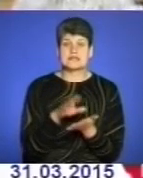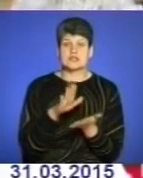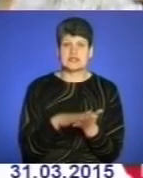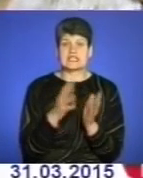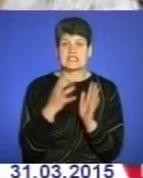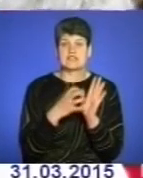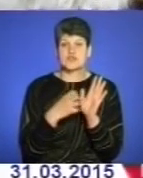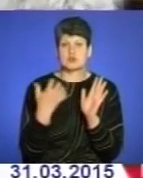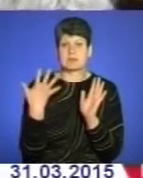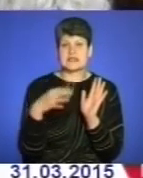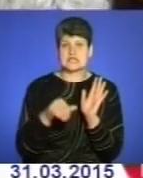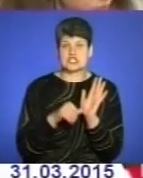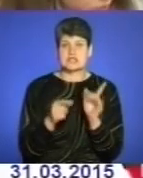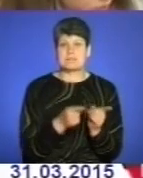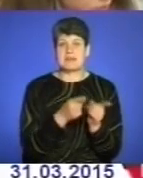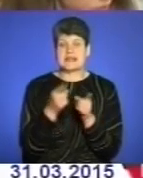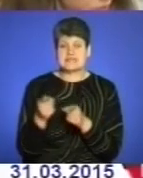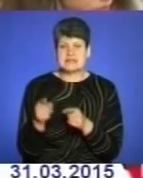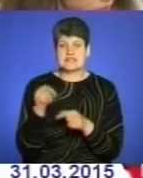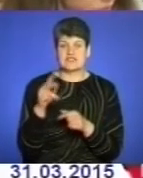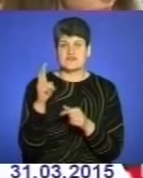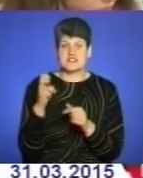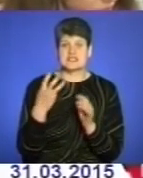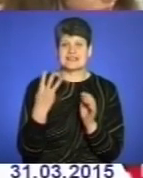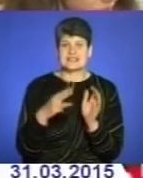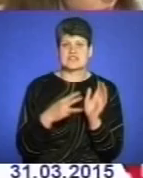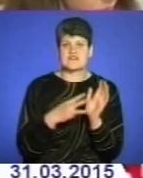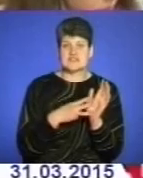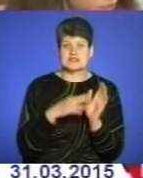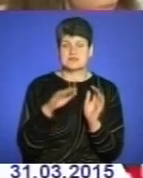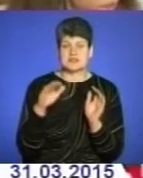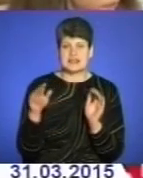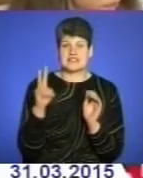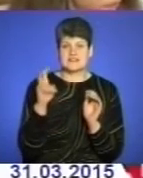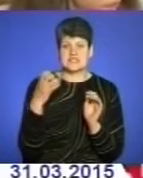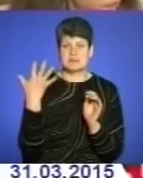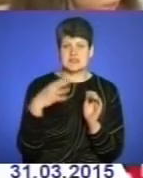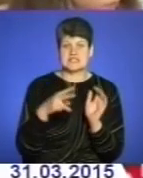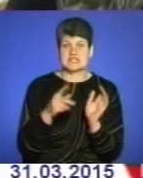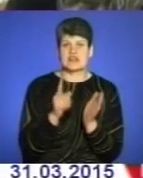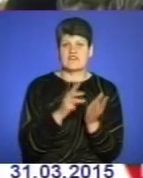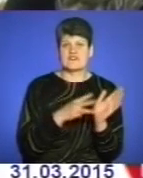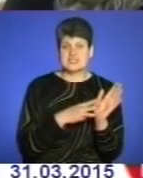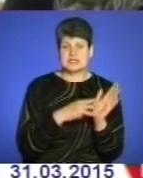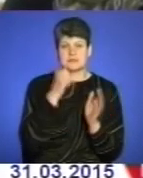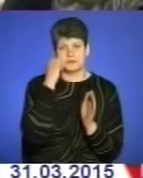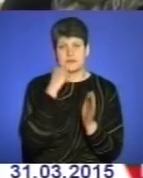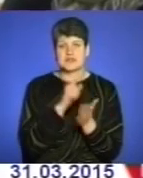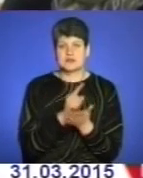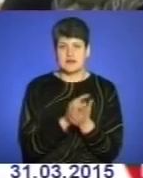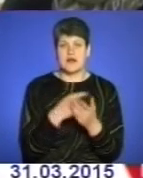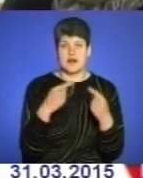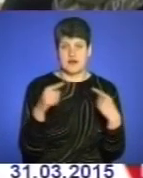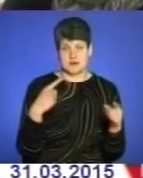956 переселенців. З них 238 дітей і 258 пенсіонерів. Решта – працездатні